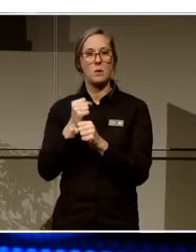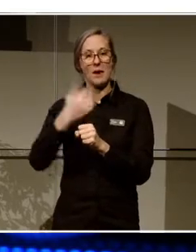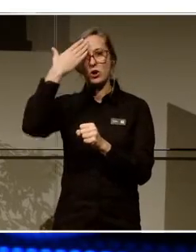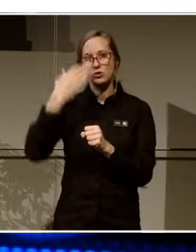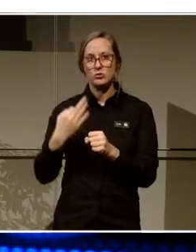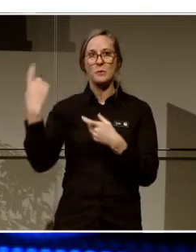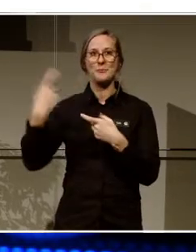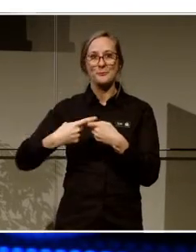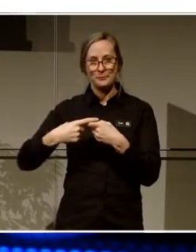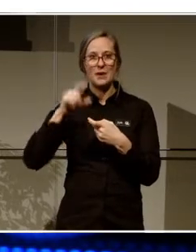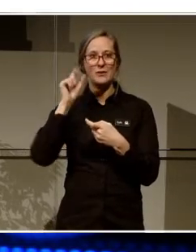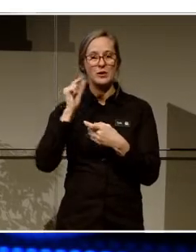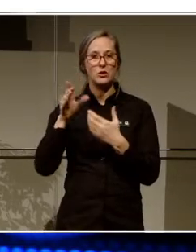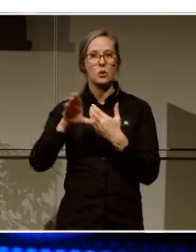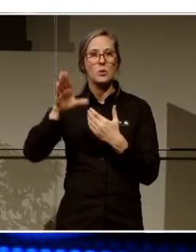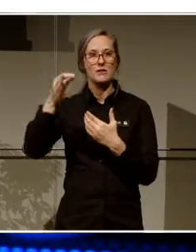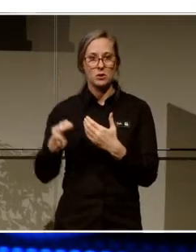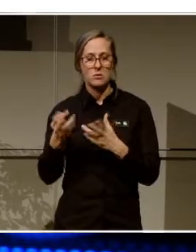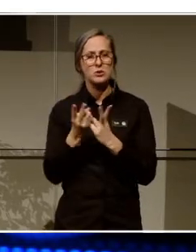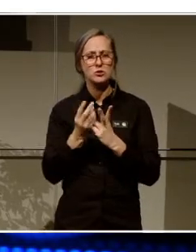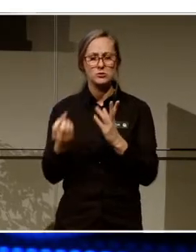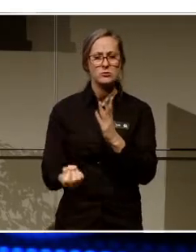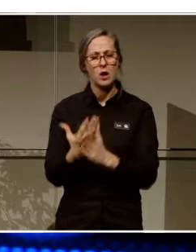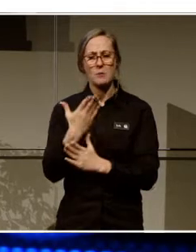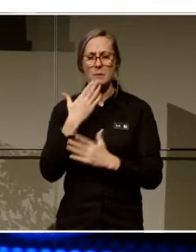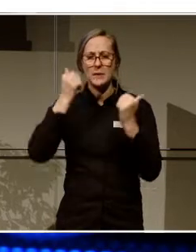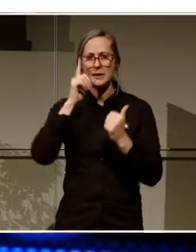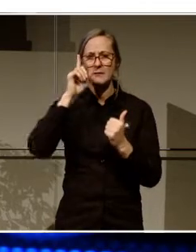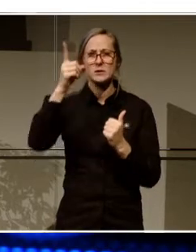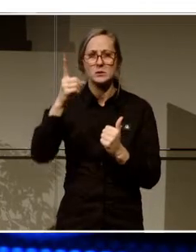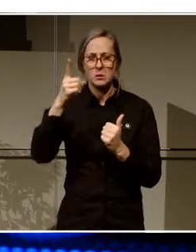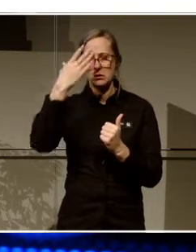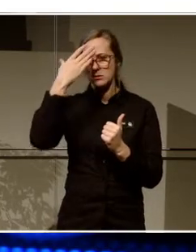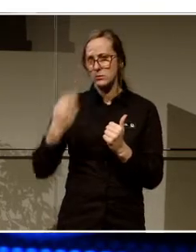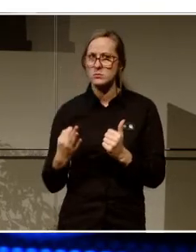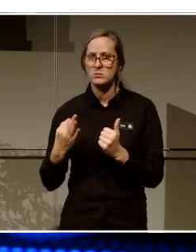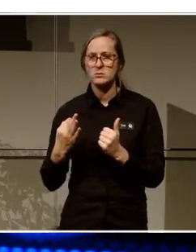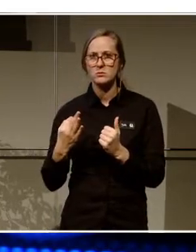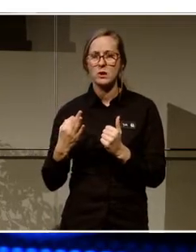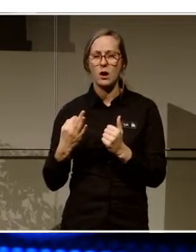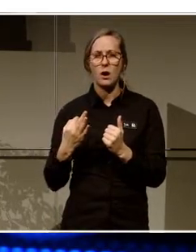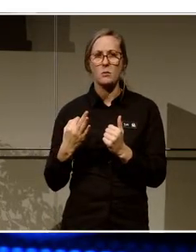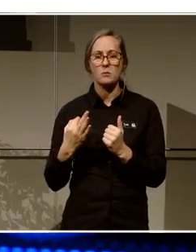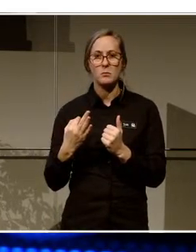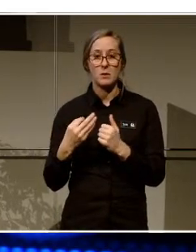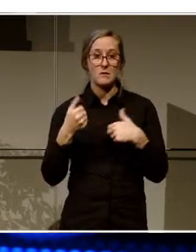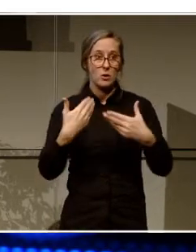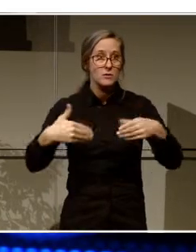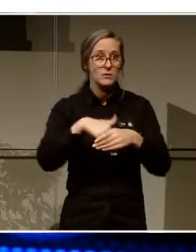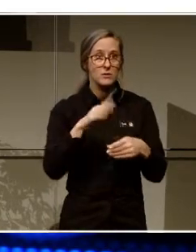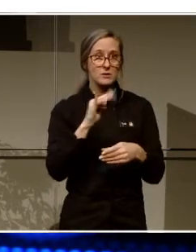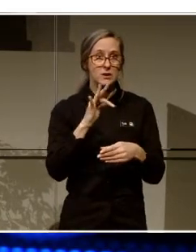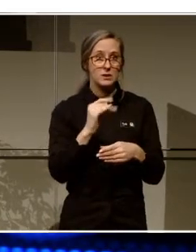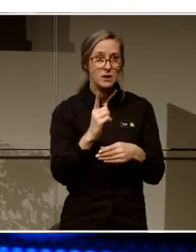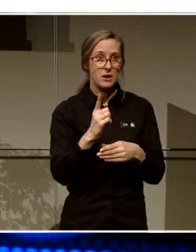digitalt utanförskap. Skapa sin förståelse, skapa kunskapsbank, vara med i digidelnätverket för